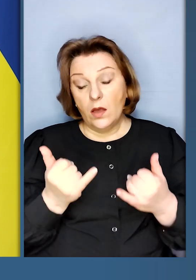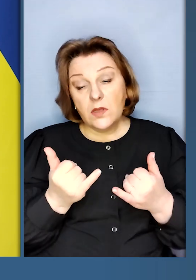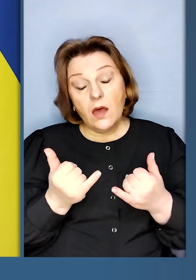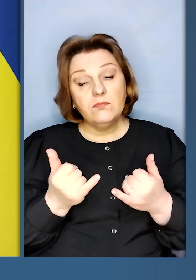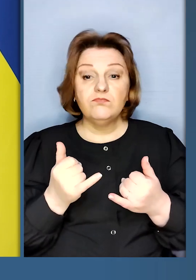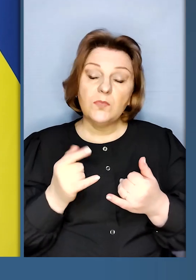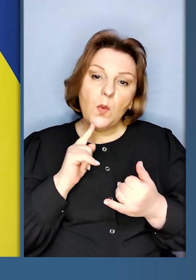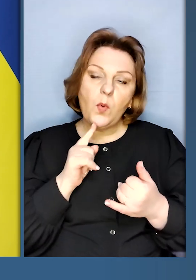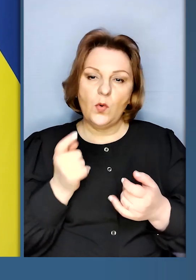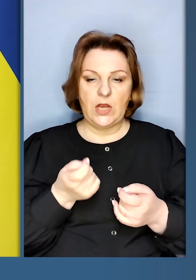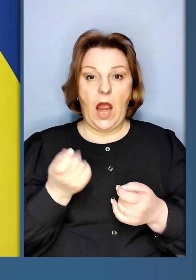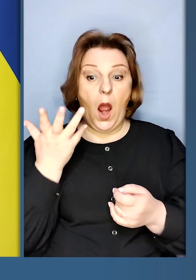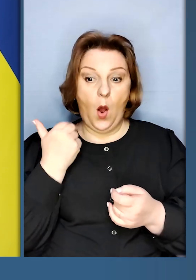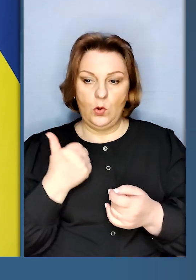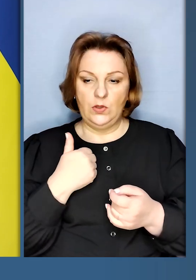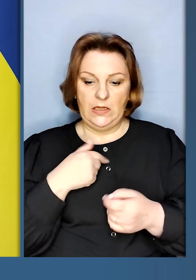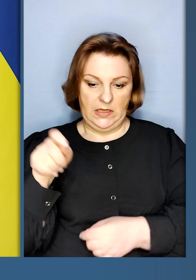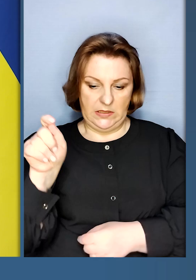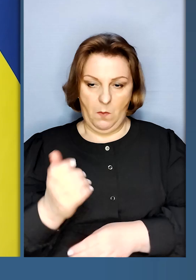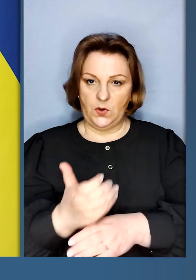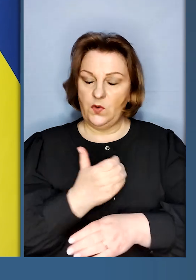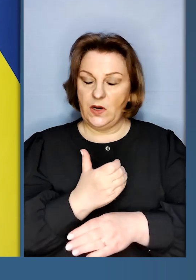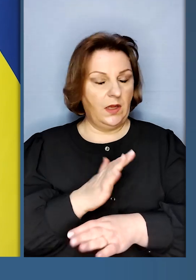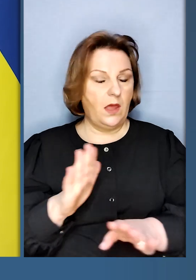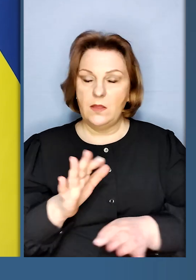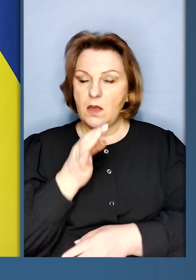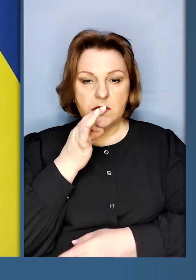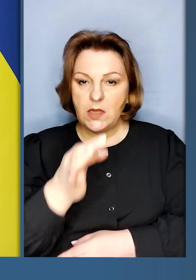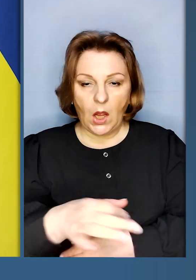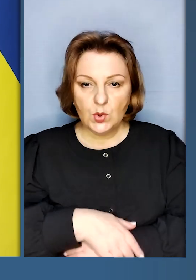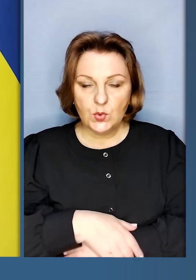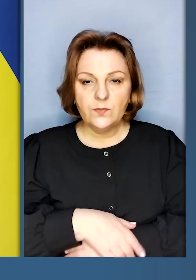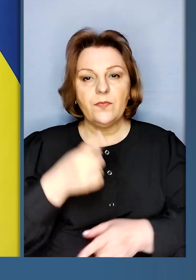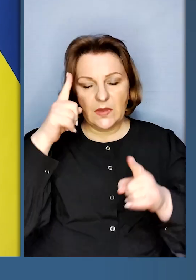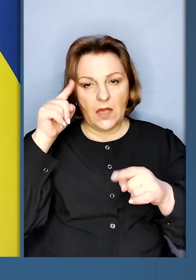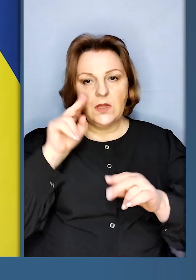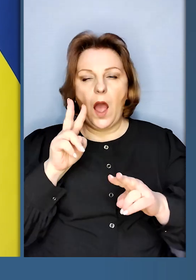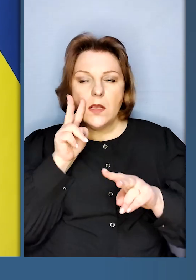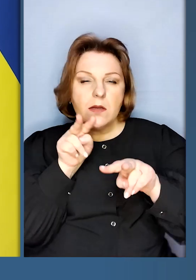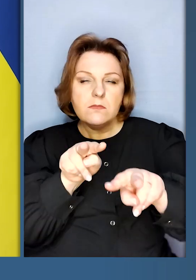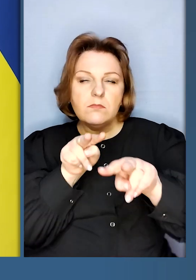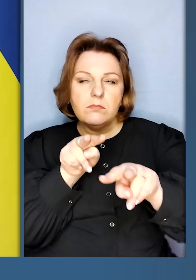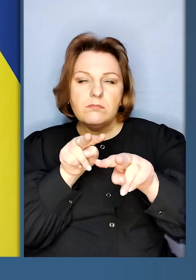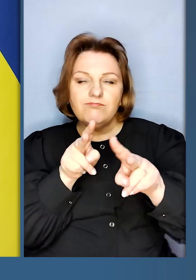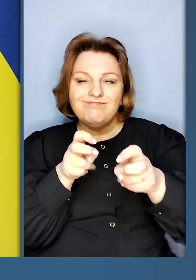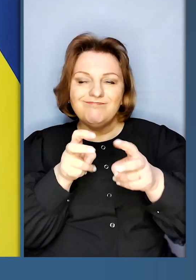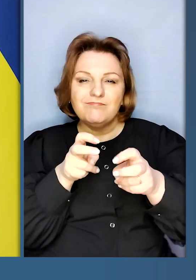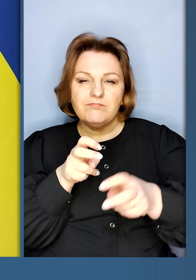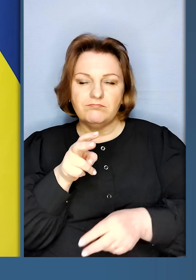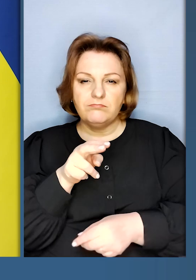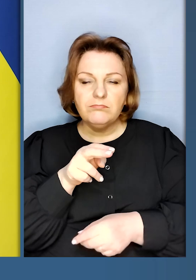поки що, я вважаю, за мало. Коли вони до нас приїдуть – не скажу. Бо знаємо, як